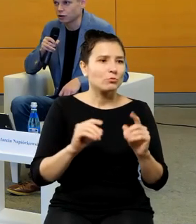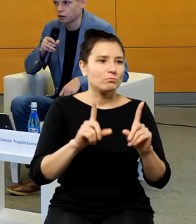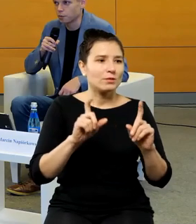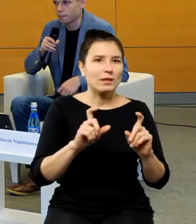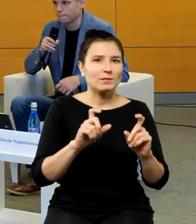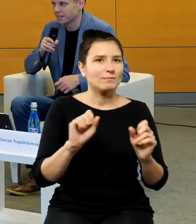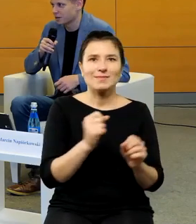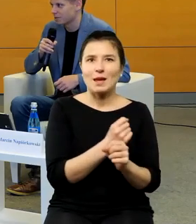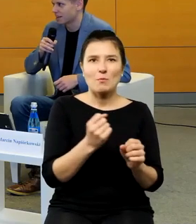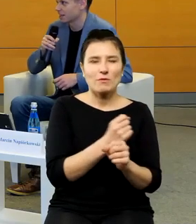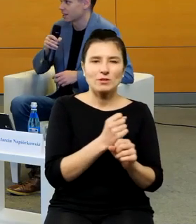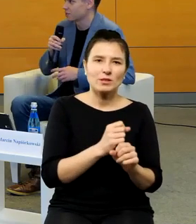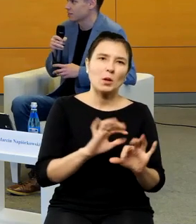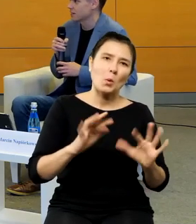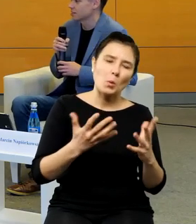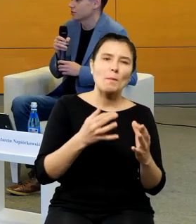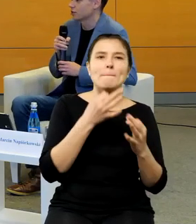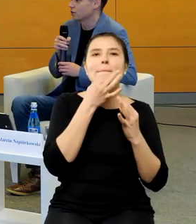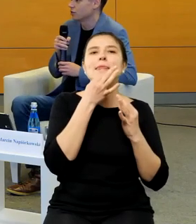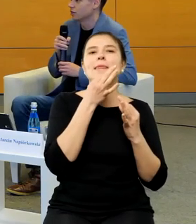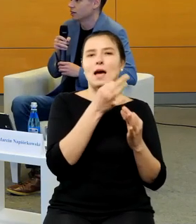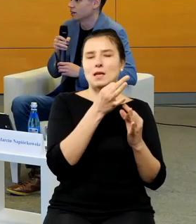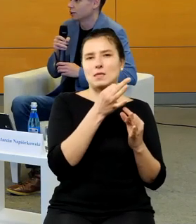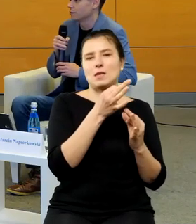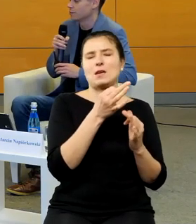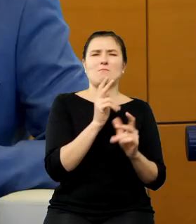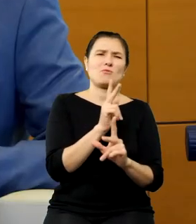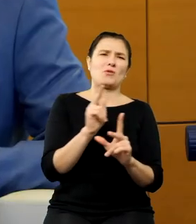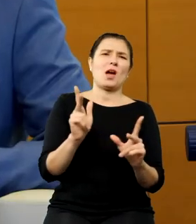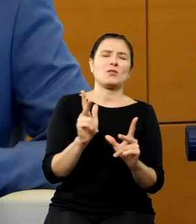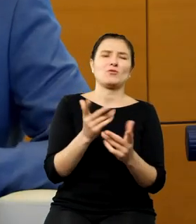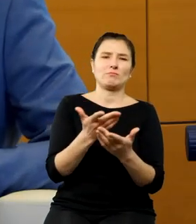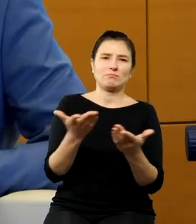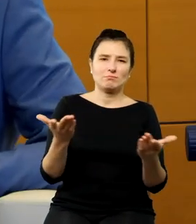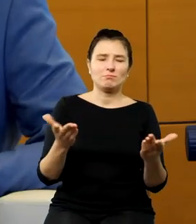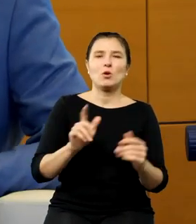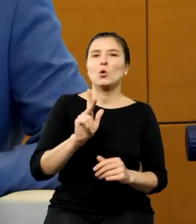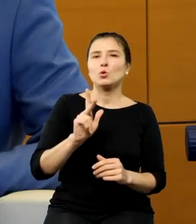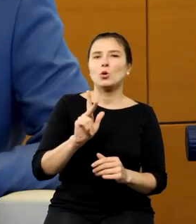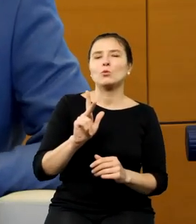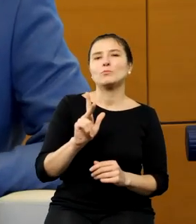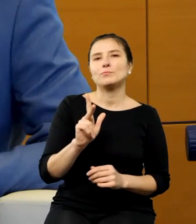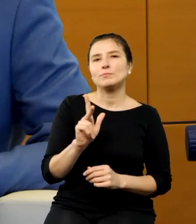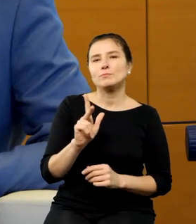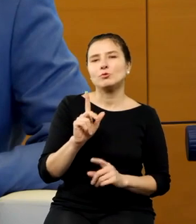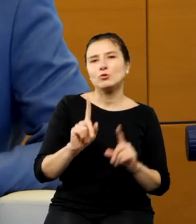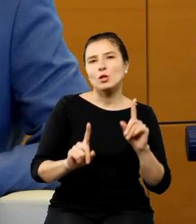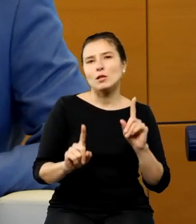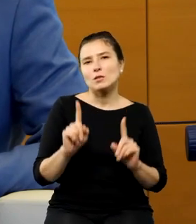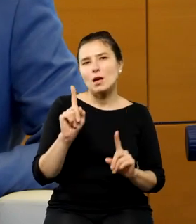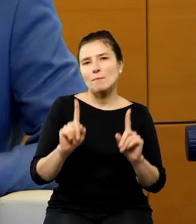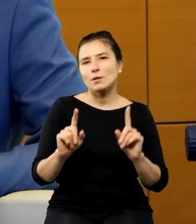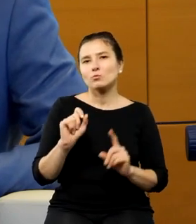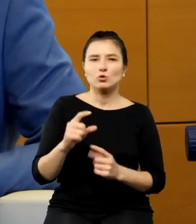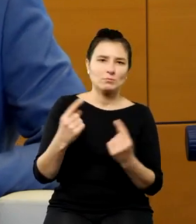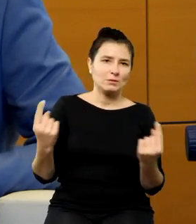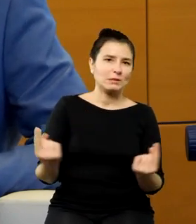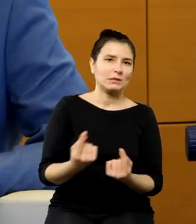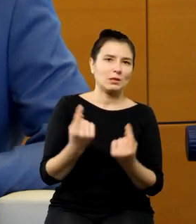takiego meta pytania. Każdy z nas, kto spotyka się czasem w sytuacjach